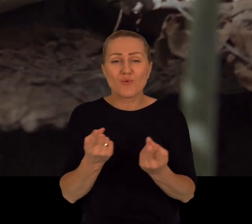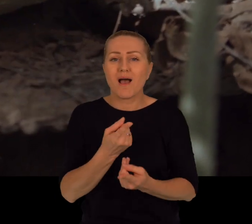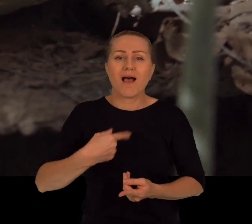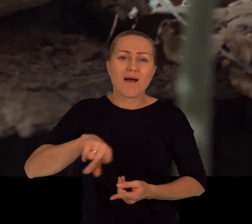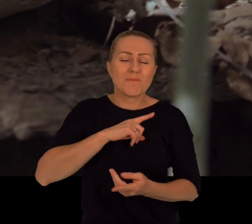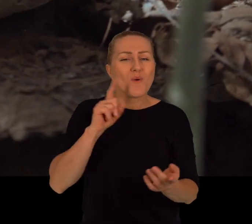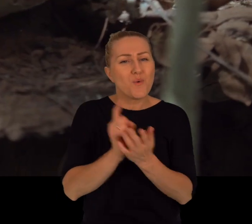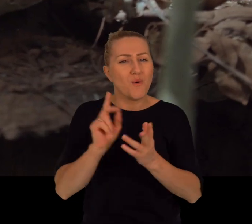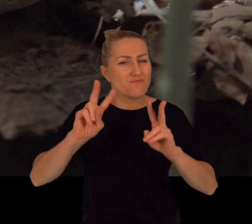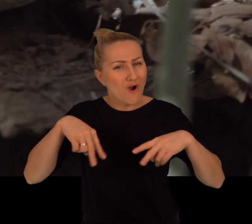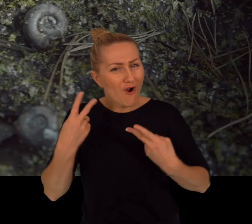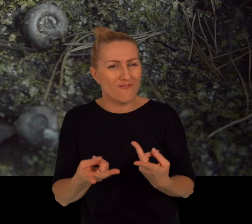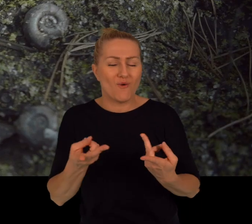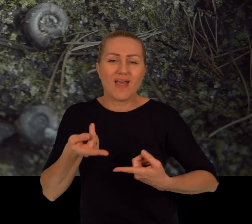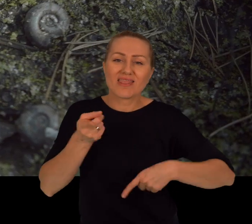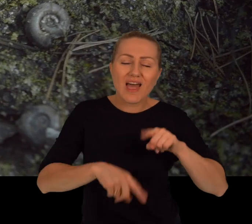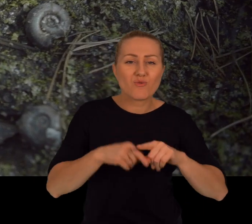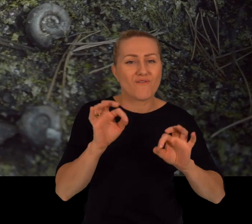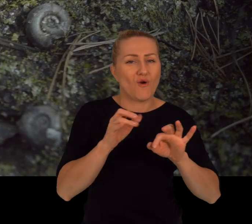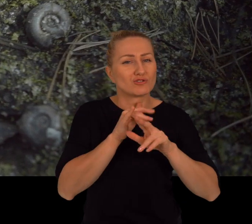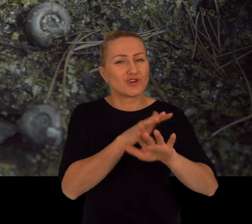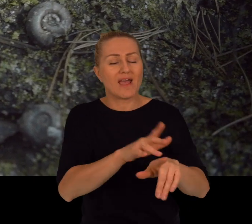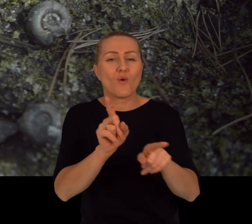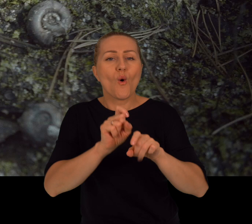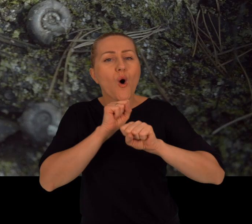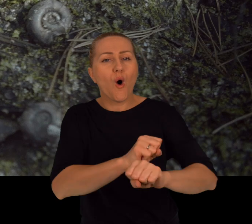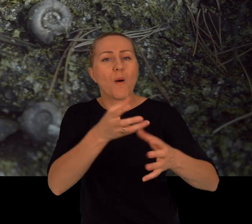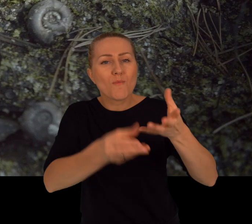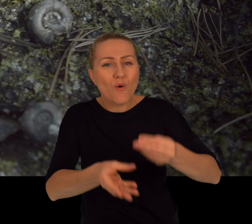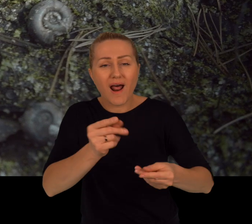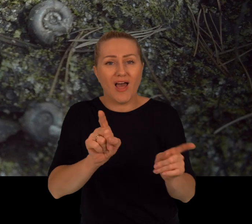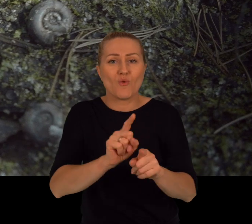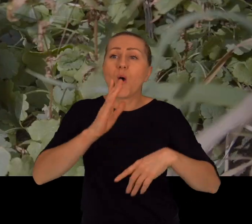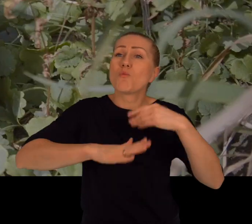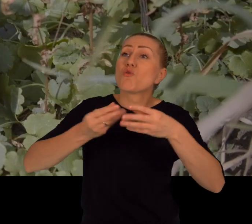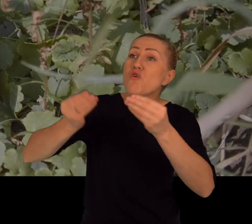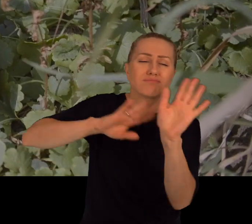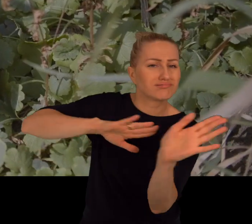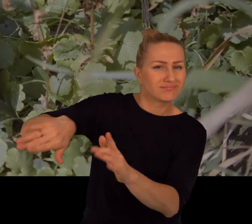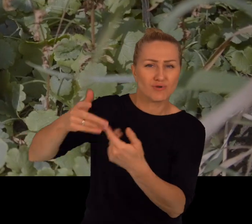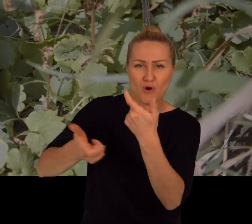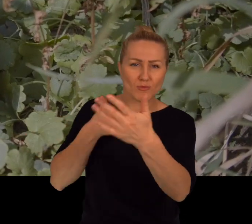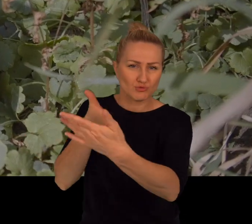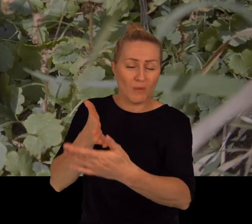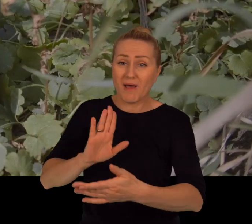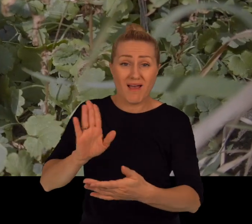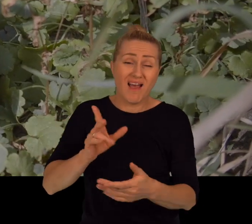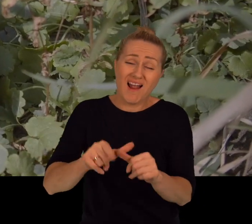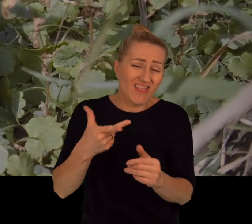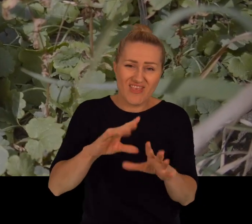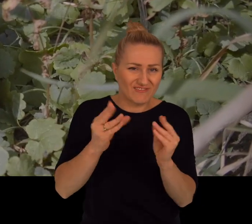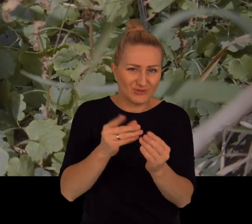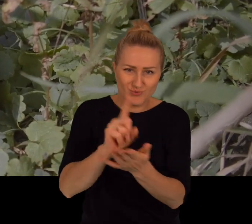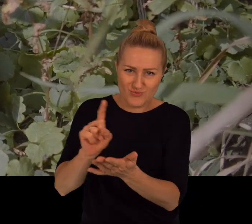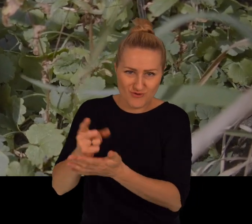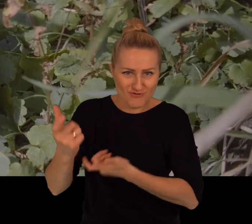udało nam się, wiecie, zrenaturyzować rzeki, ochronić mokradła, zatrzymać inwestycje, ale nie mogę tego powiedzieć, bo nie jest tak, że we wszystkich tych